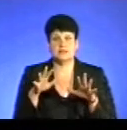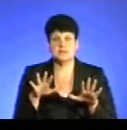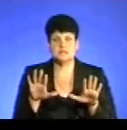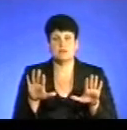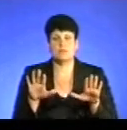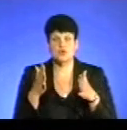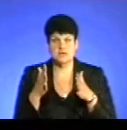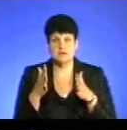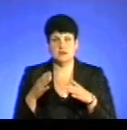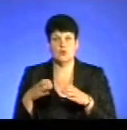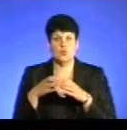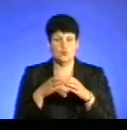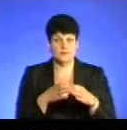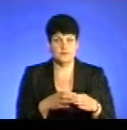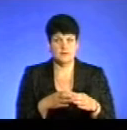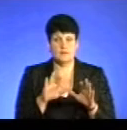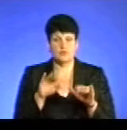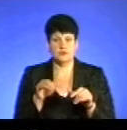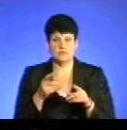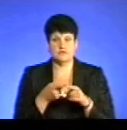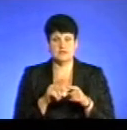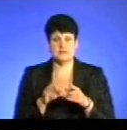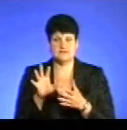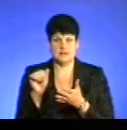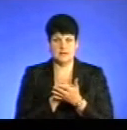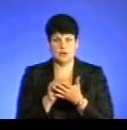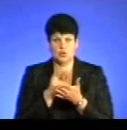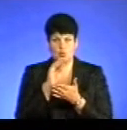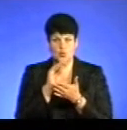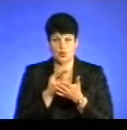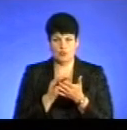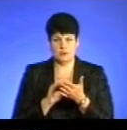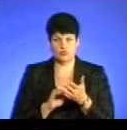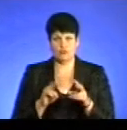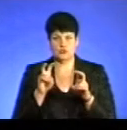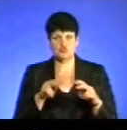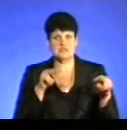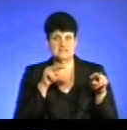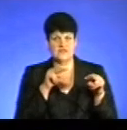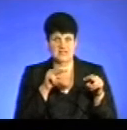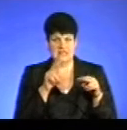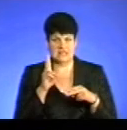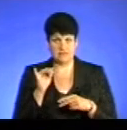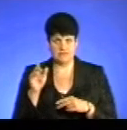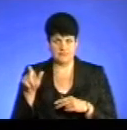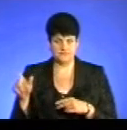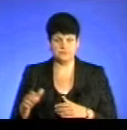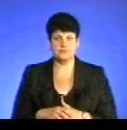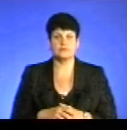слідчо-оперативна група, після чого вона це все документує в присутності свідків, понятих. От